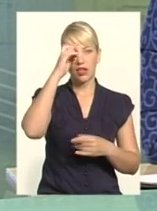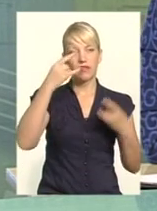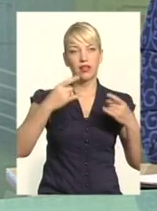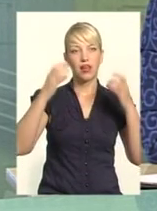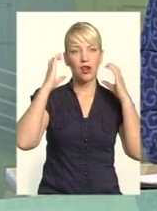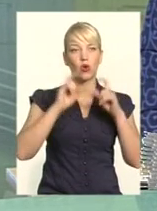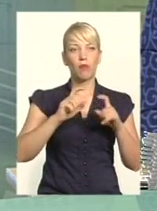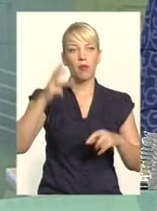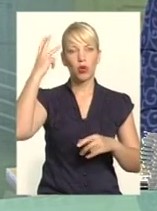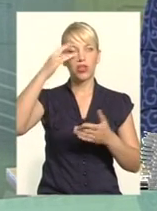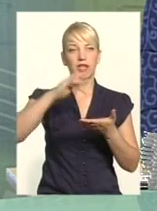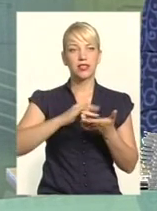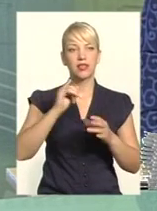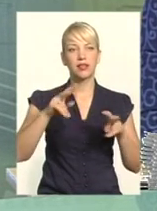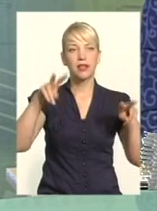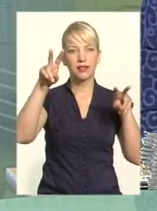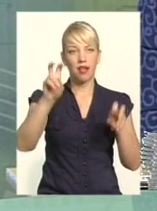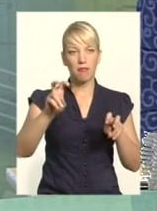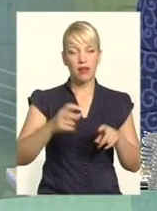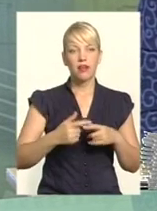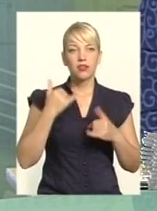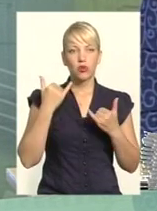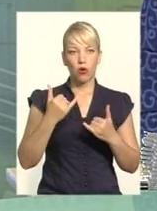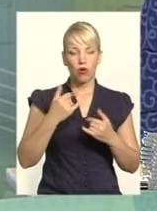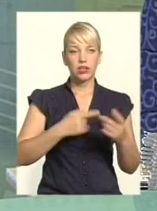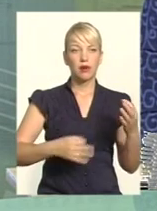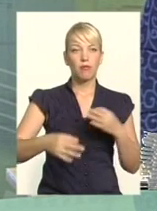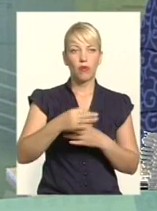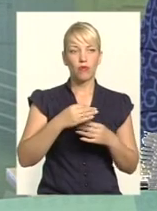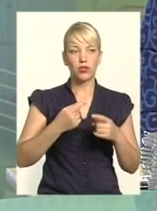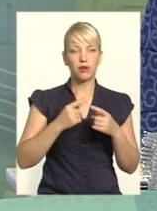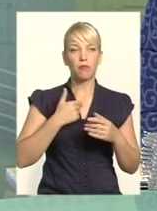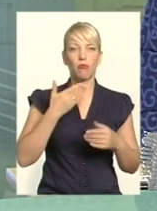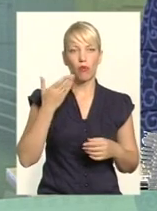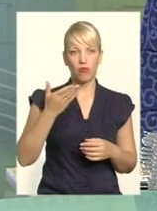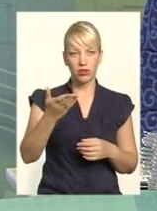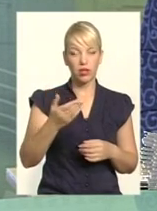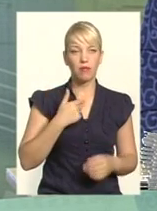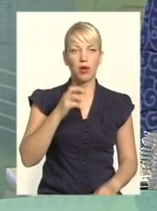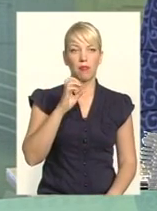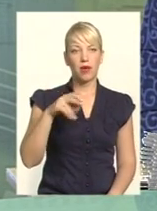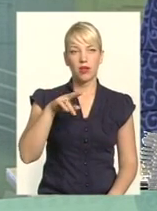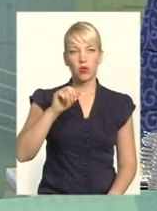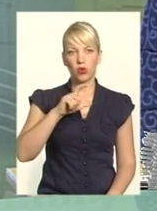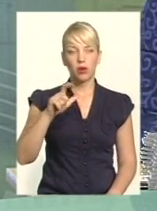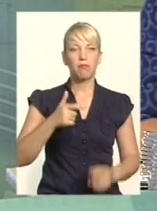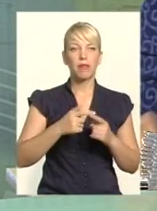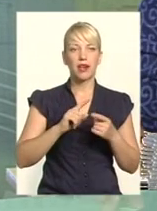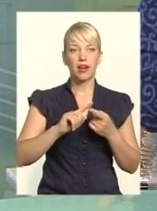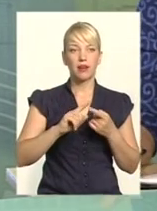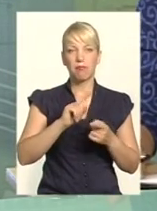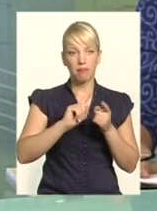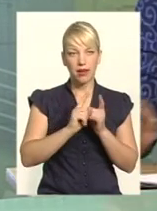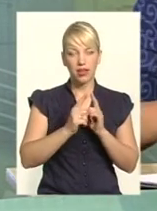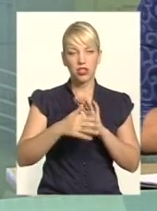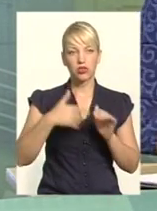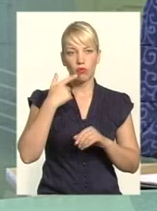«Поділля Центр» та передача «Тема». Сьогодні її проведу я, Анна Бендюг, переклад на жестову мову Оксани Фіновську.